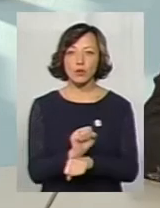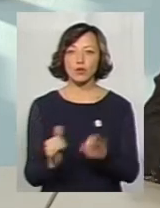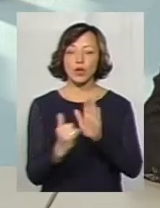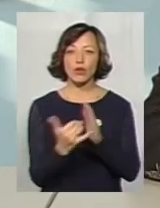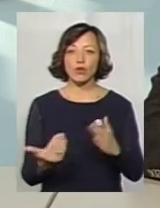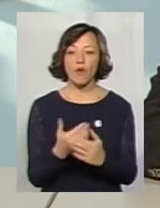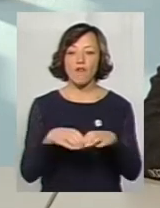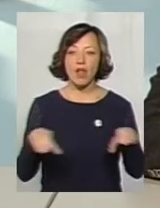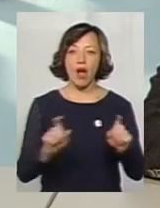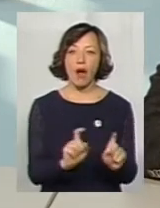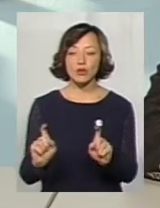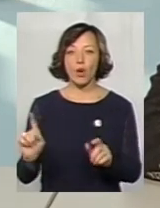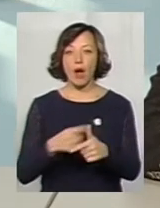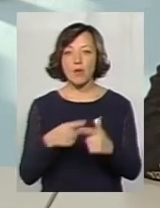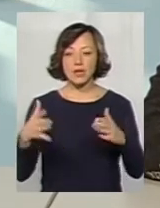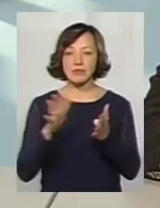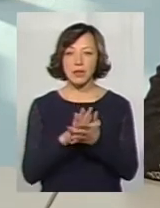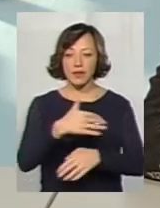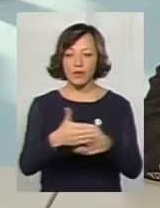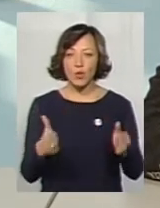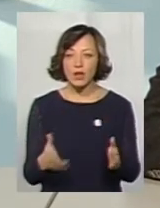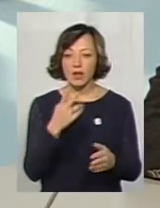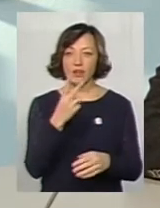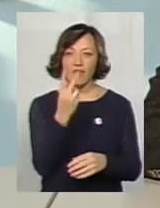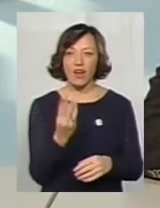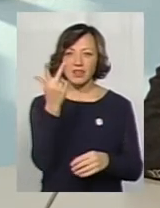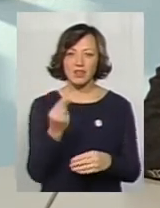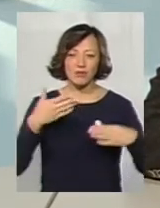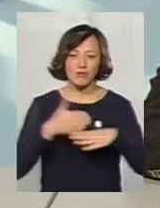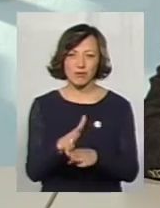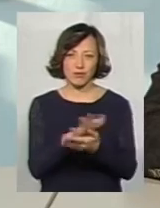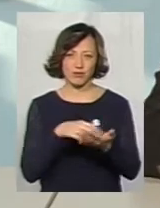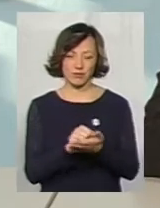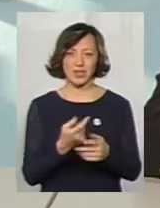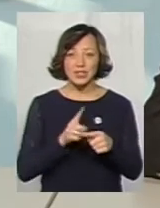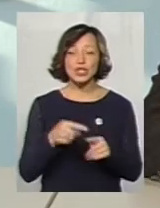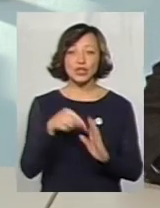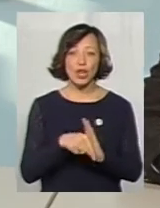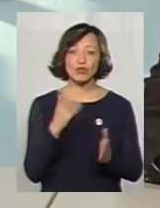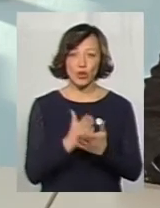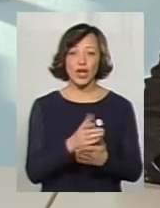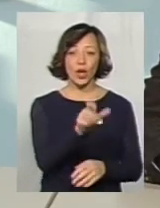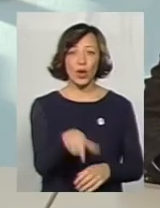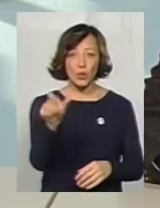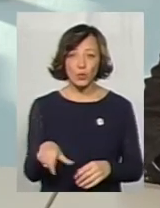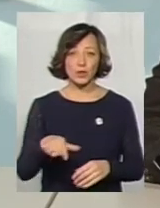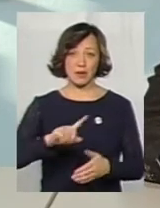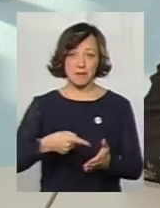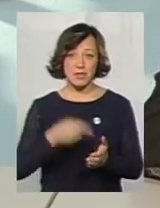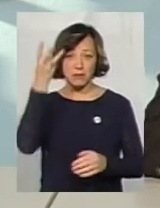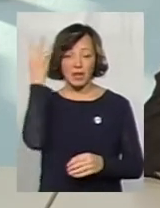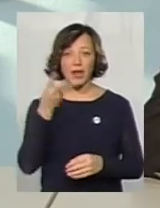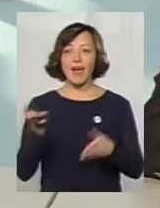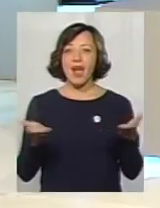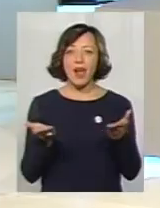лавочку чи нові сміттєві вурни і за 2-3 дні побачити це все потроще, не побити. Це означає, що є частина мешканців міста, які